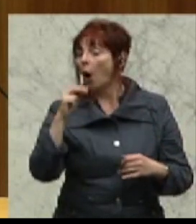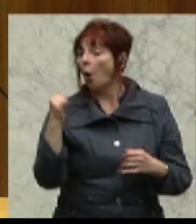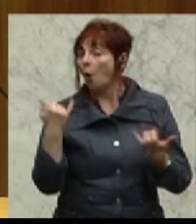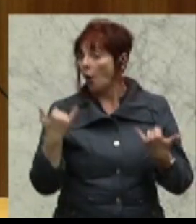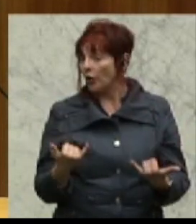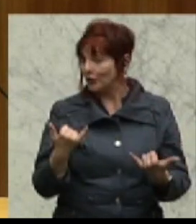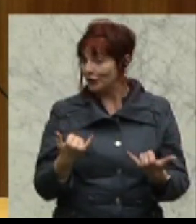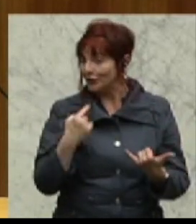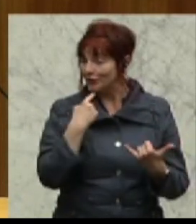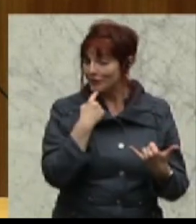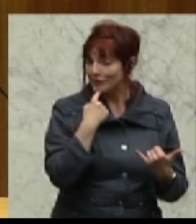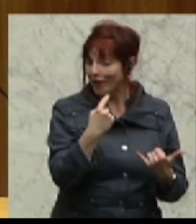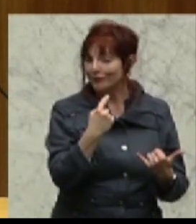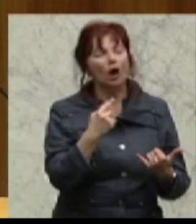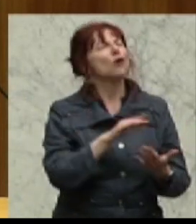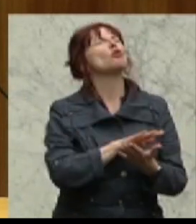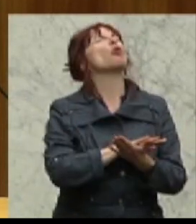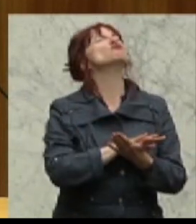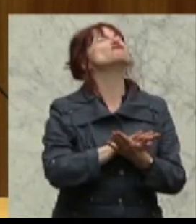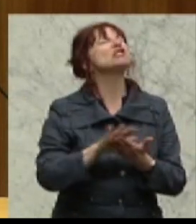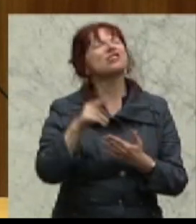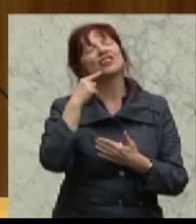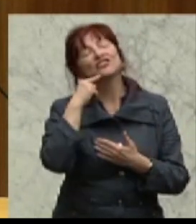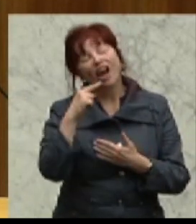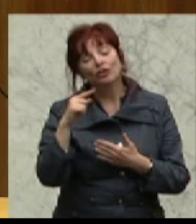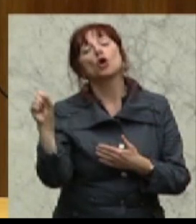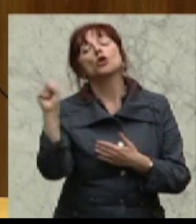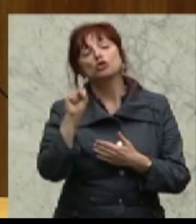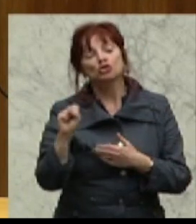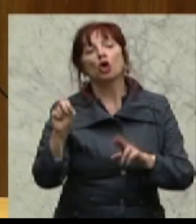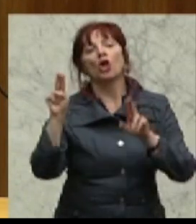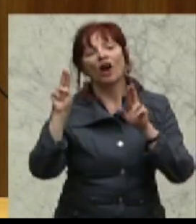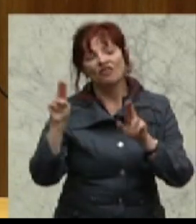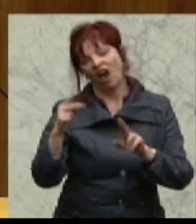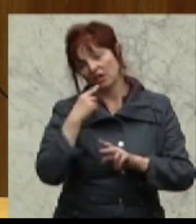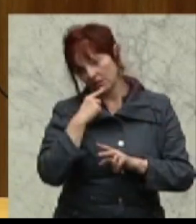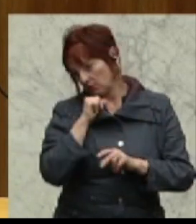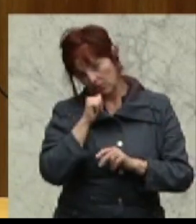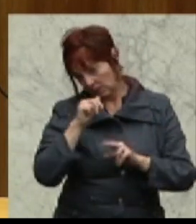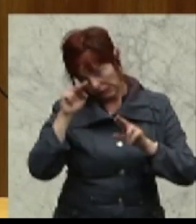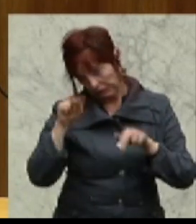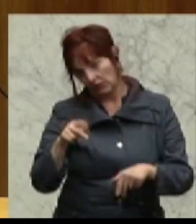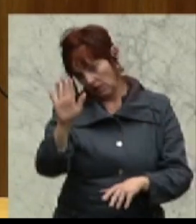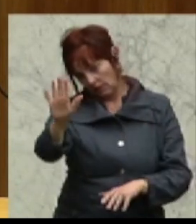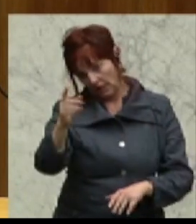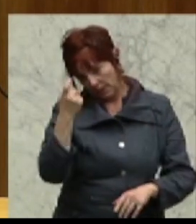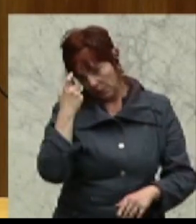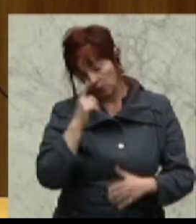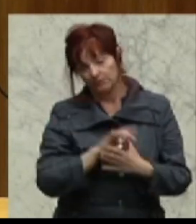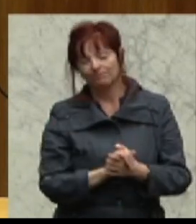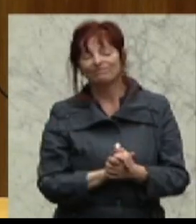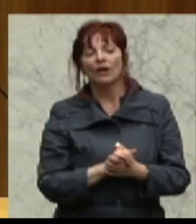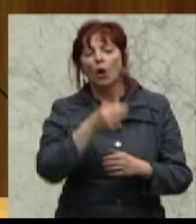alles nie gesagt worden, dann ist das einfach unrichtig. Frau Kollegin Dr. Oberhauser,